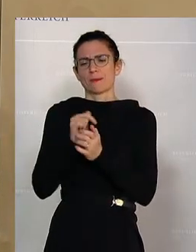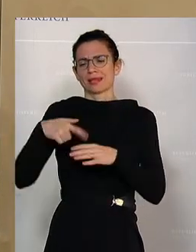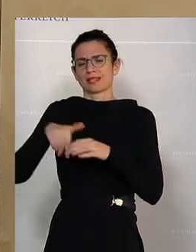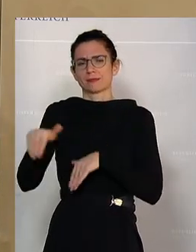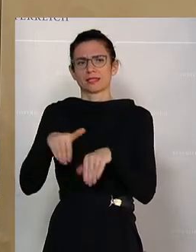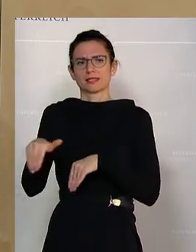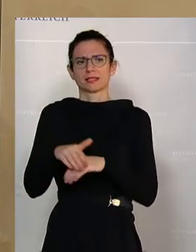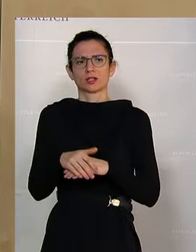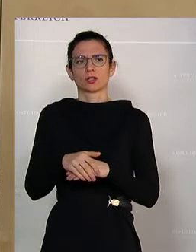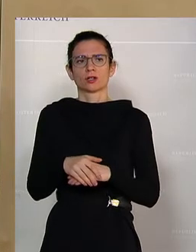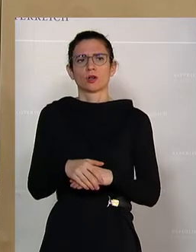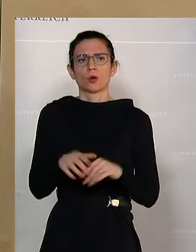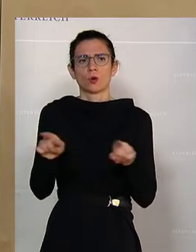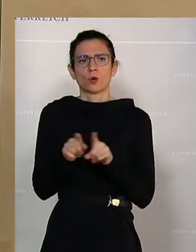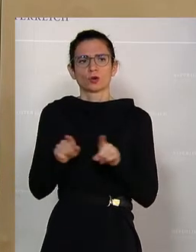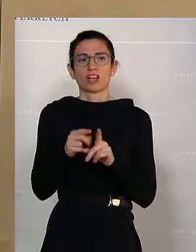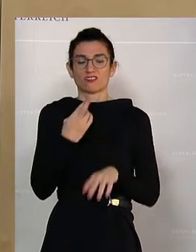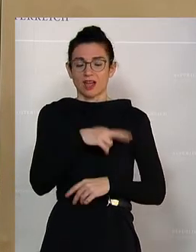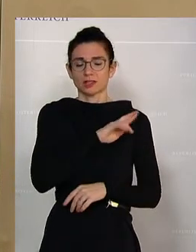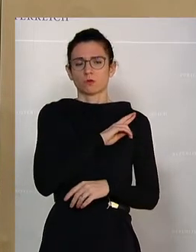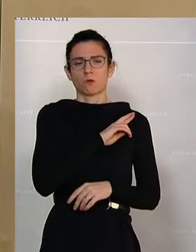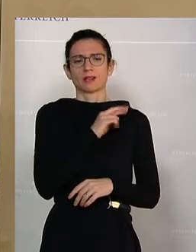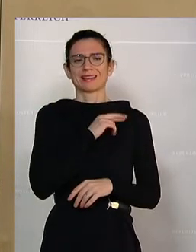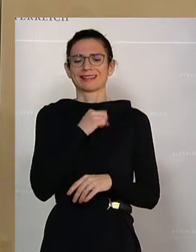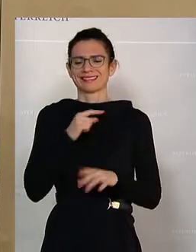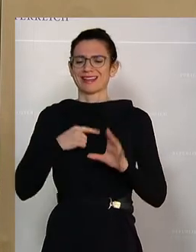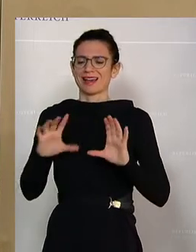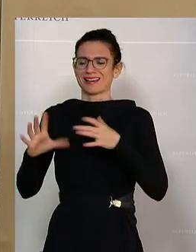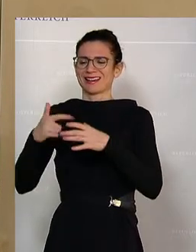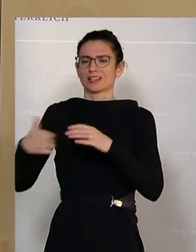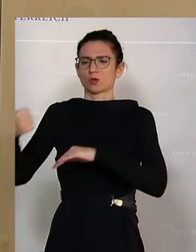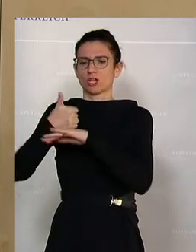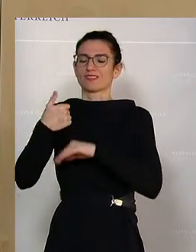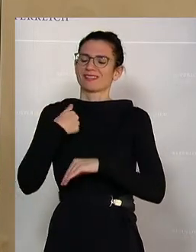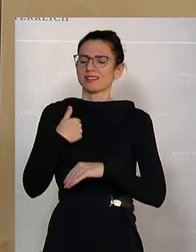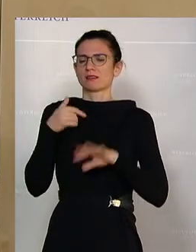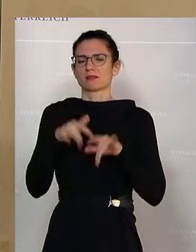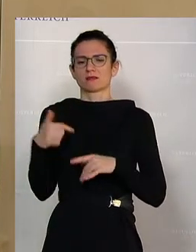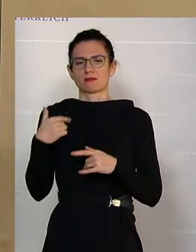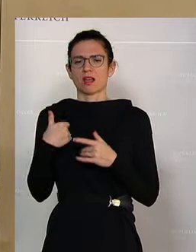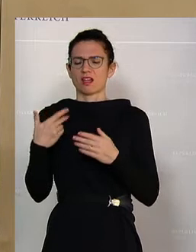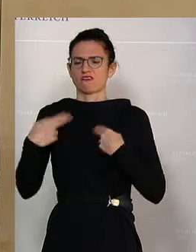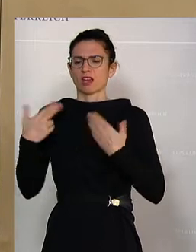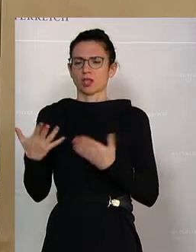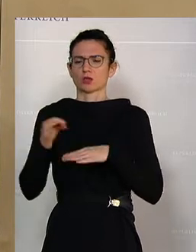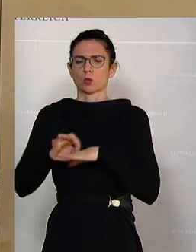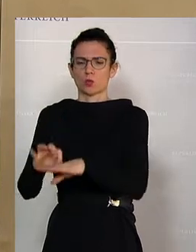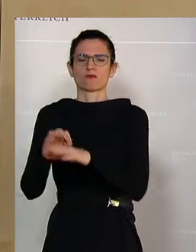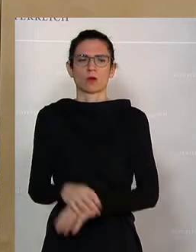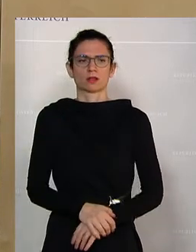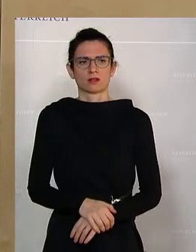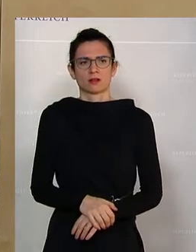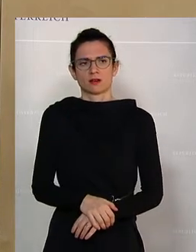Innenminister. Und das werde ich auch in dieser Verantwortung als Sessorchef auch entsprechend so halten. Herr Abgeordneter, Sie haben auch